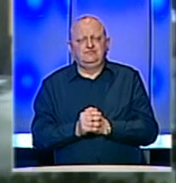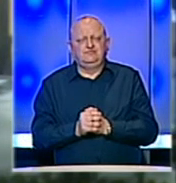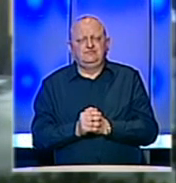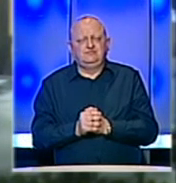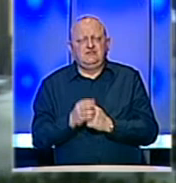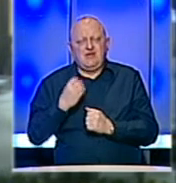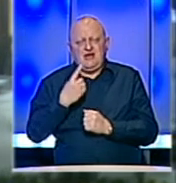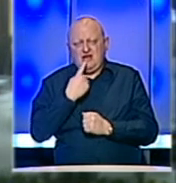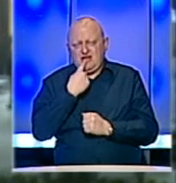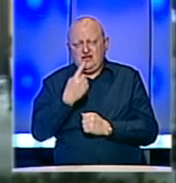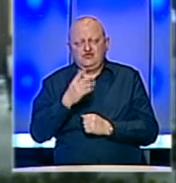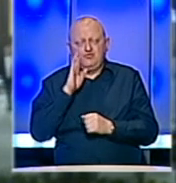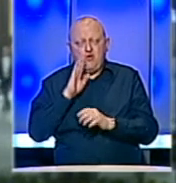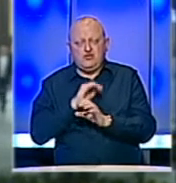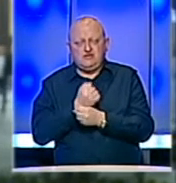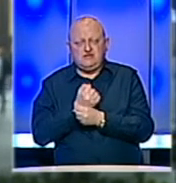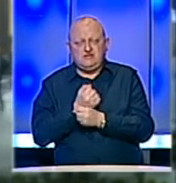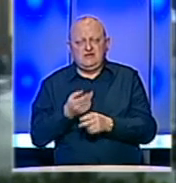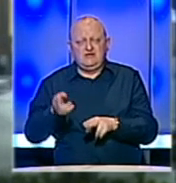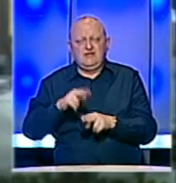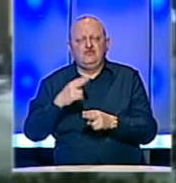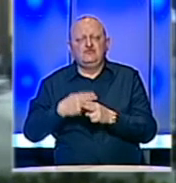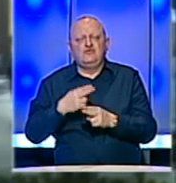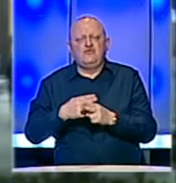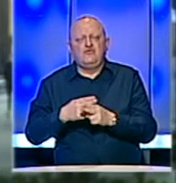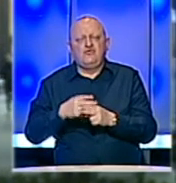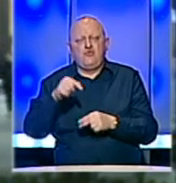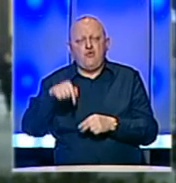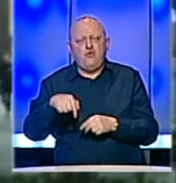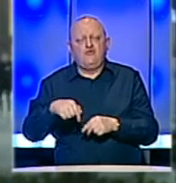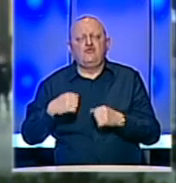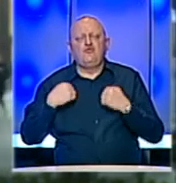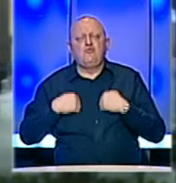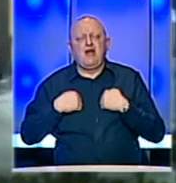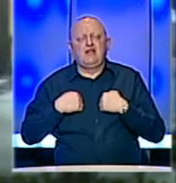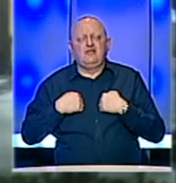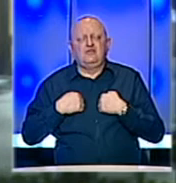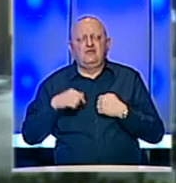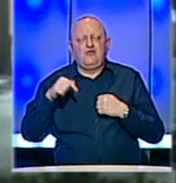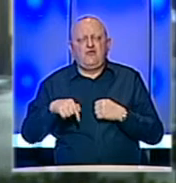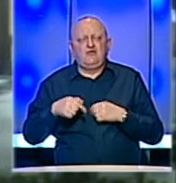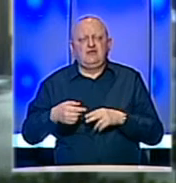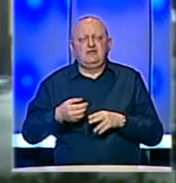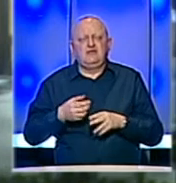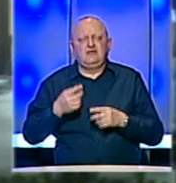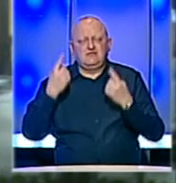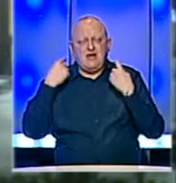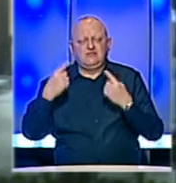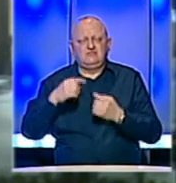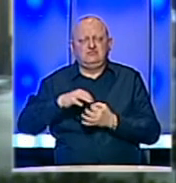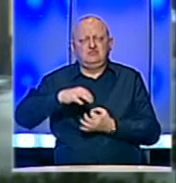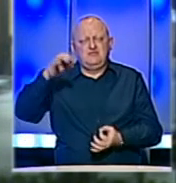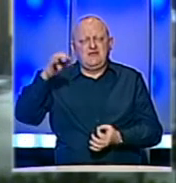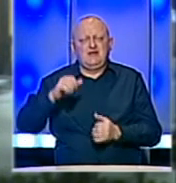Kada je riječ o Bosni i Hecegovini, najveći broj oboljelih upravo je ovdje u Banja Luci i te su ovdje i najdrastičnije mjere